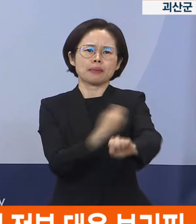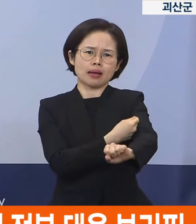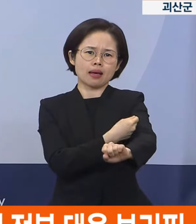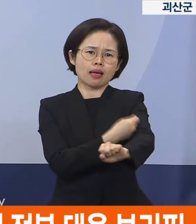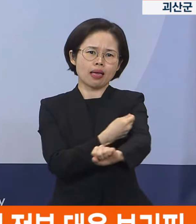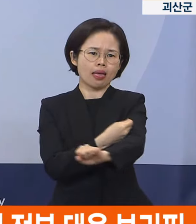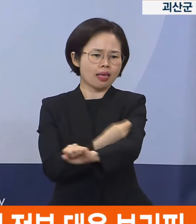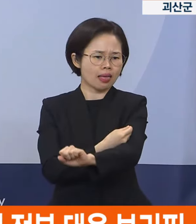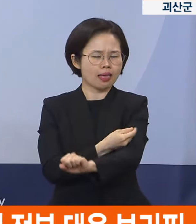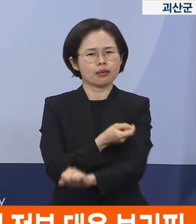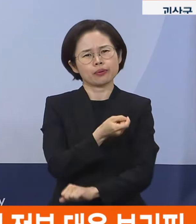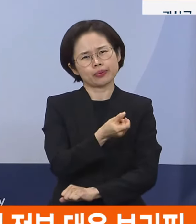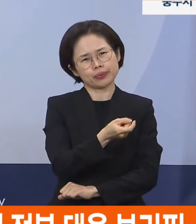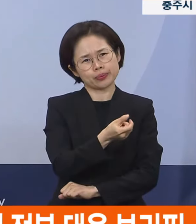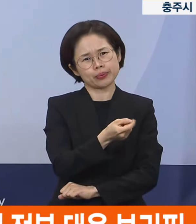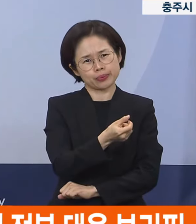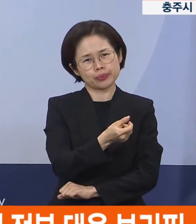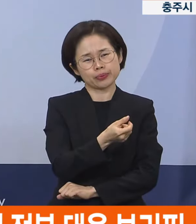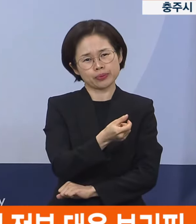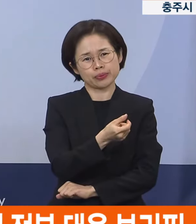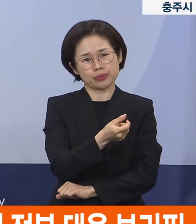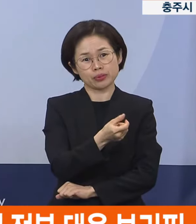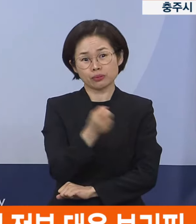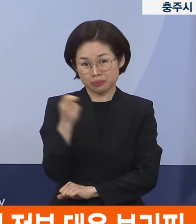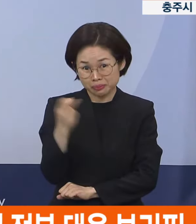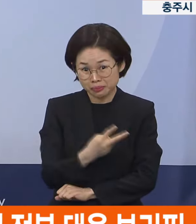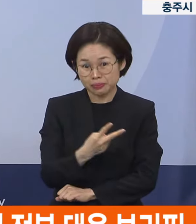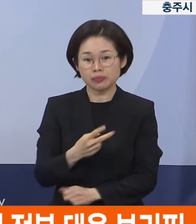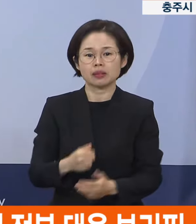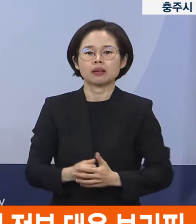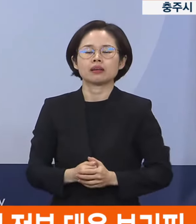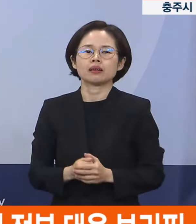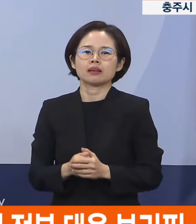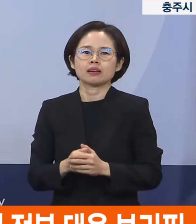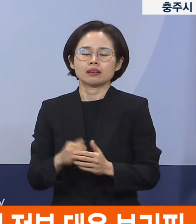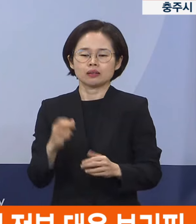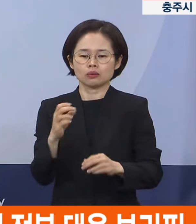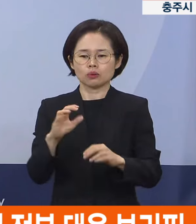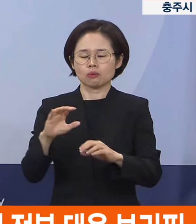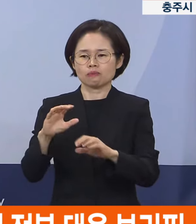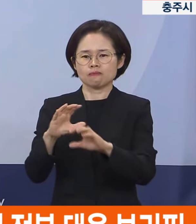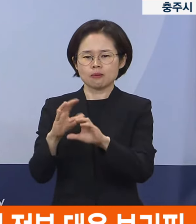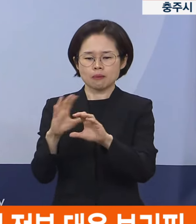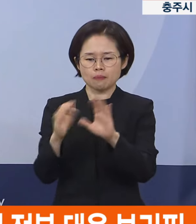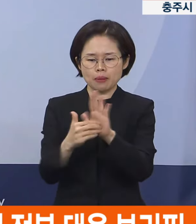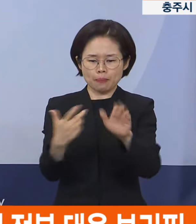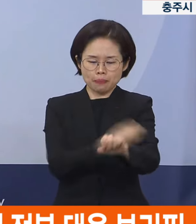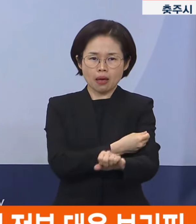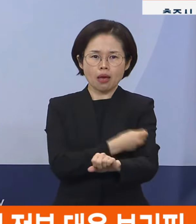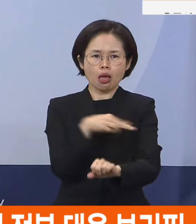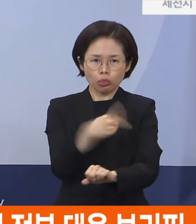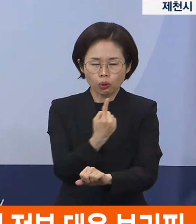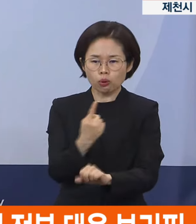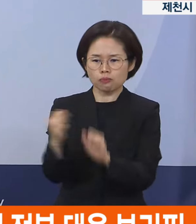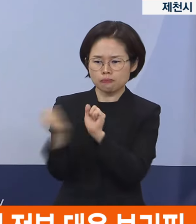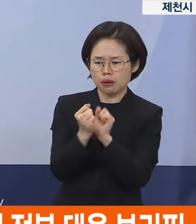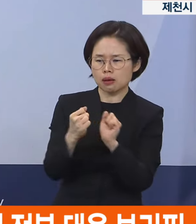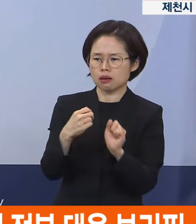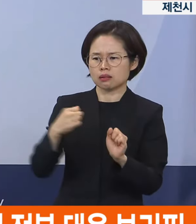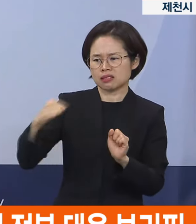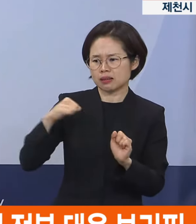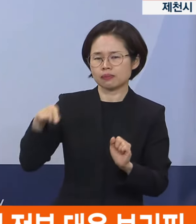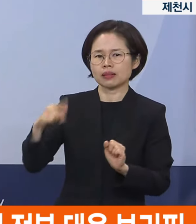비교적 낮았던 점을 들 수 있습니다. 또한 면역 회피 능력이 높은 kp3 변이가